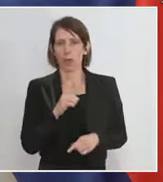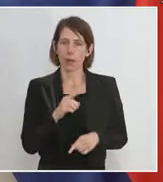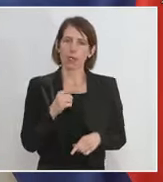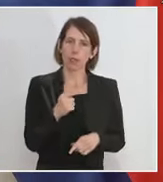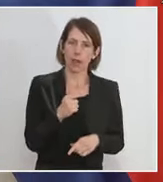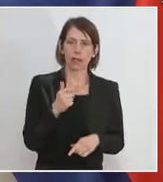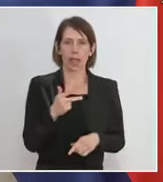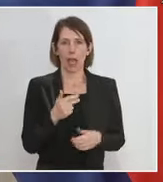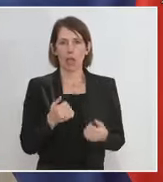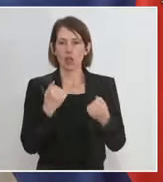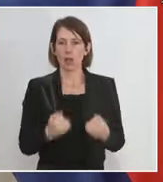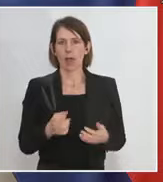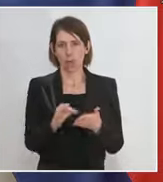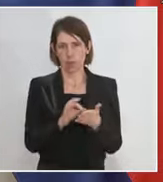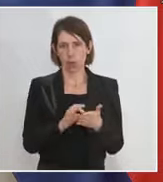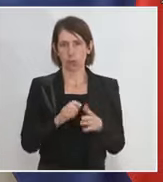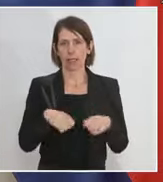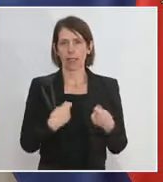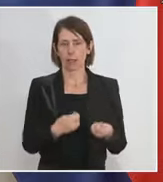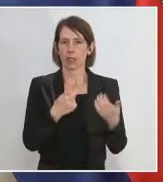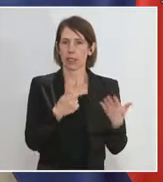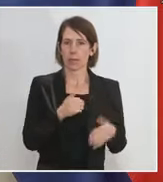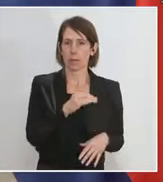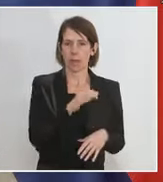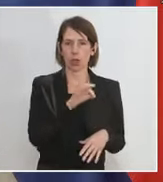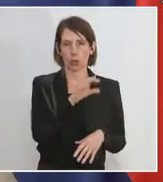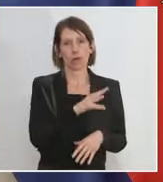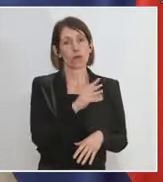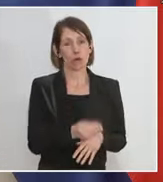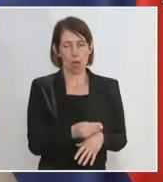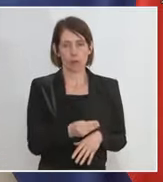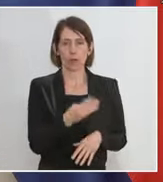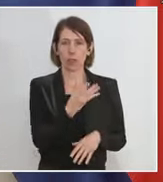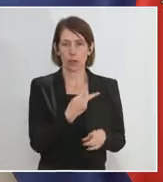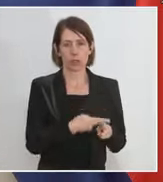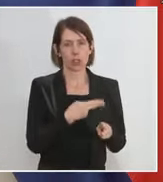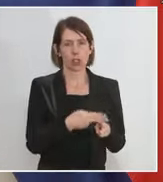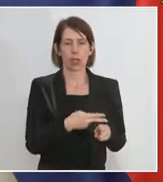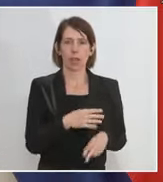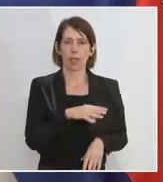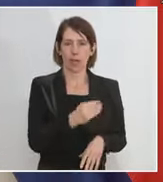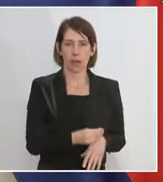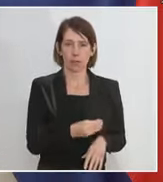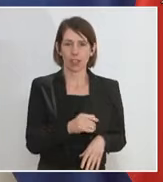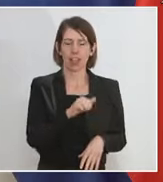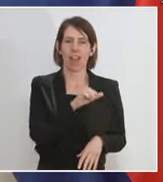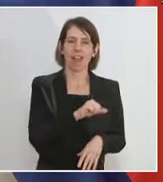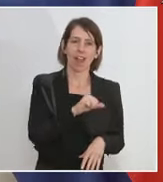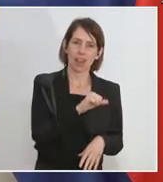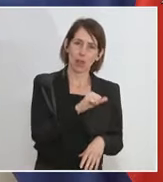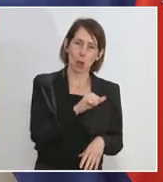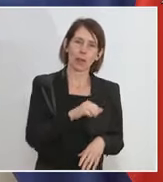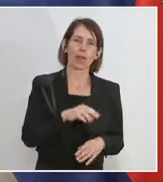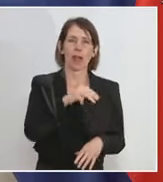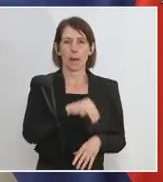große eigentlich Schwerpunkte. Eines, sieben Millionen für Afrika, für vier Staaten in Afrika. Äthiopien, Uganda, Mozambique,